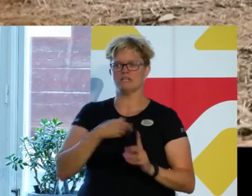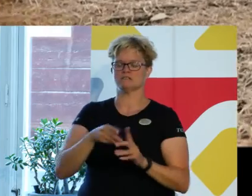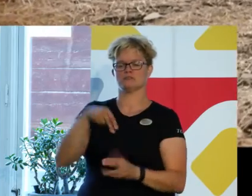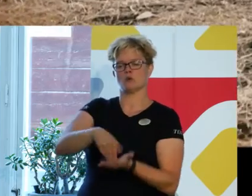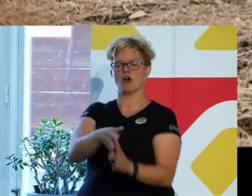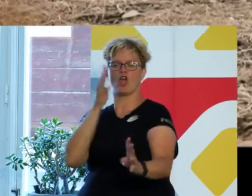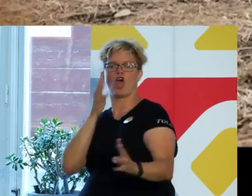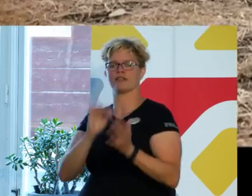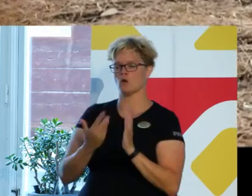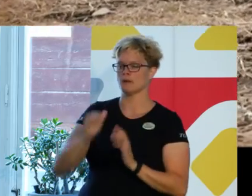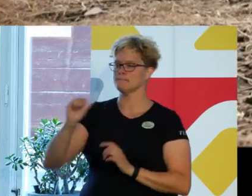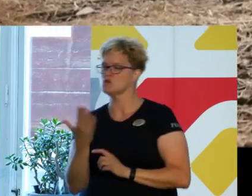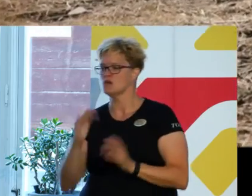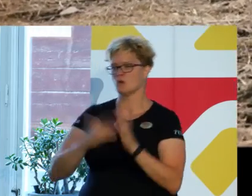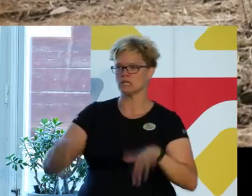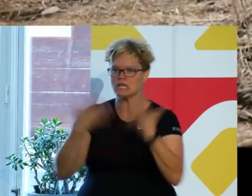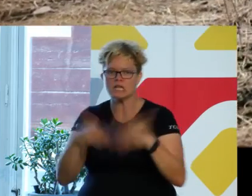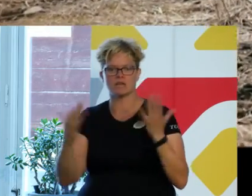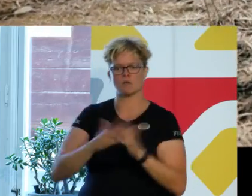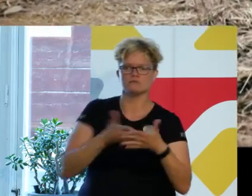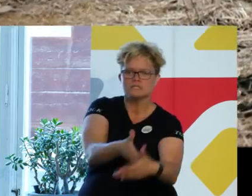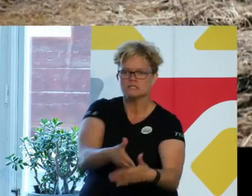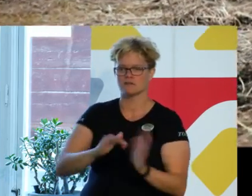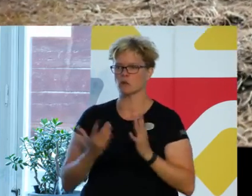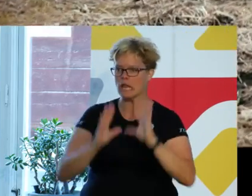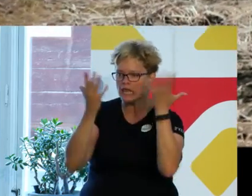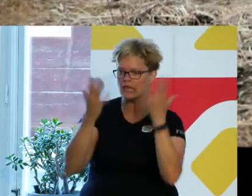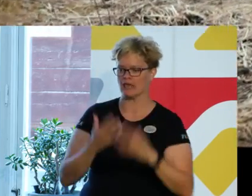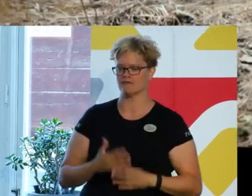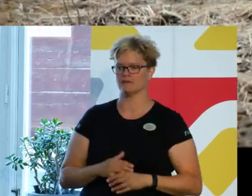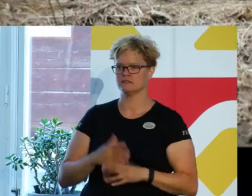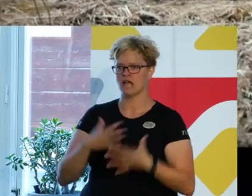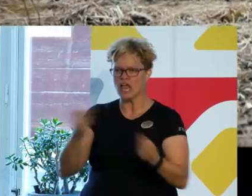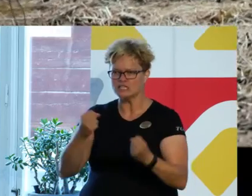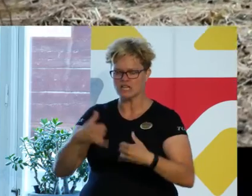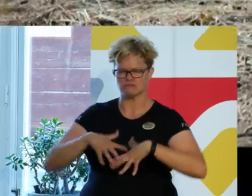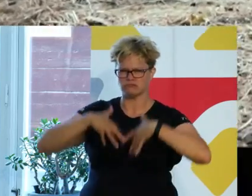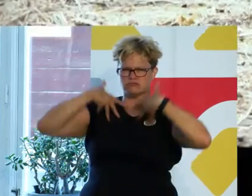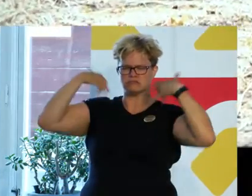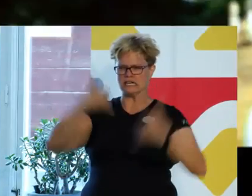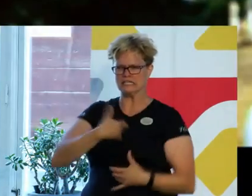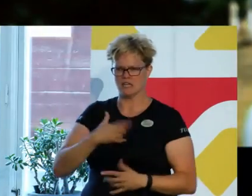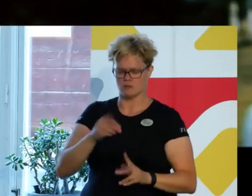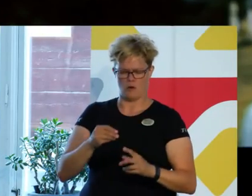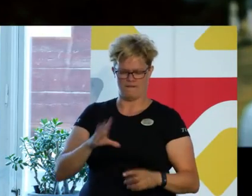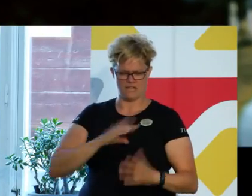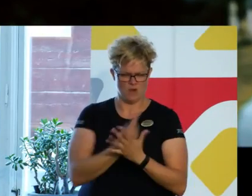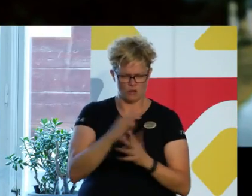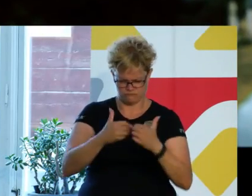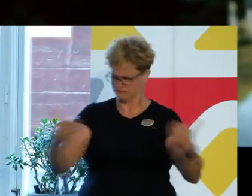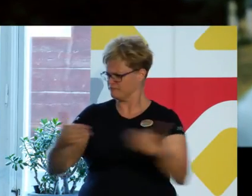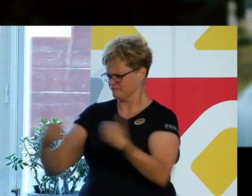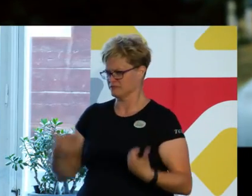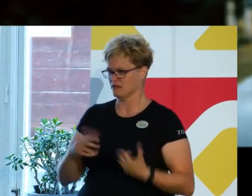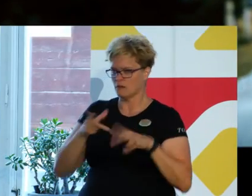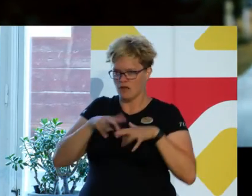kön. Från en by, från ett krig, från ett hinder, från ett liv. Ilskan brinder när förutsättningar skiljer. Det